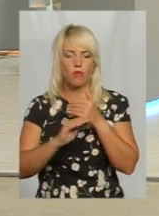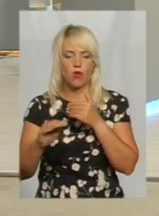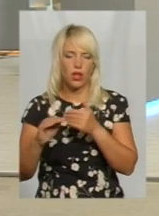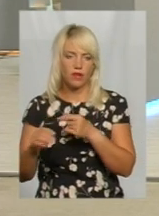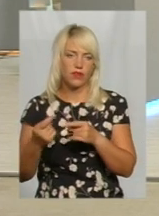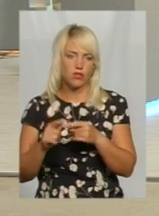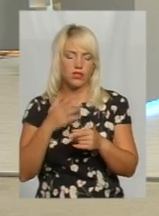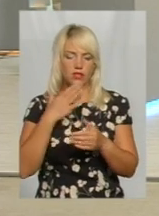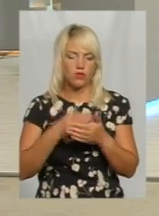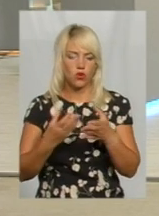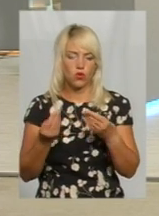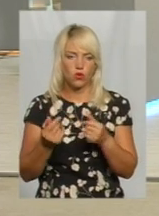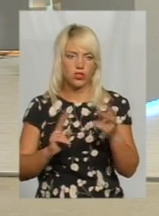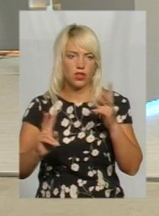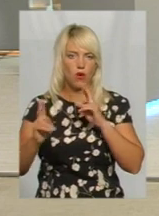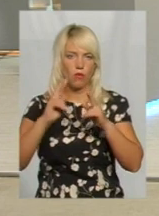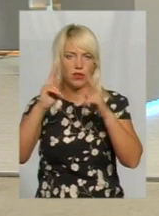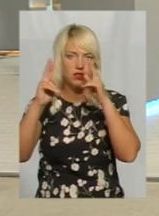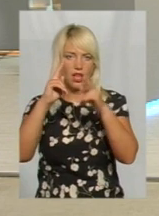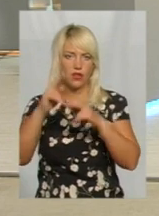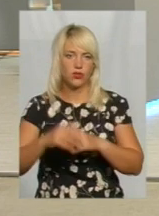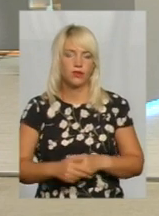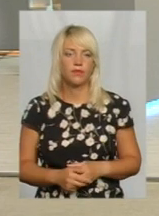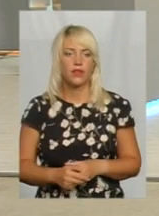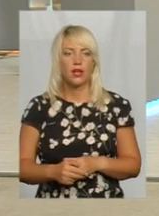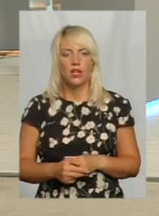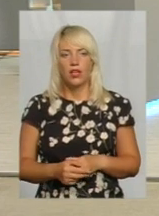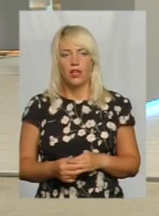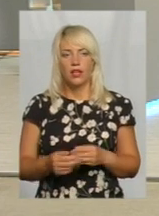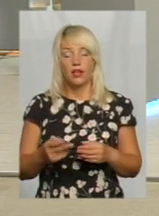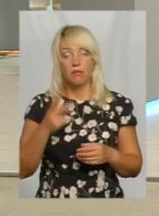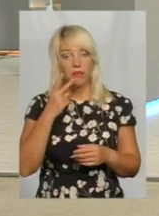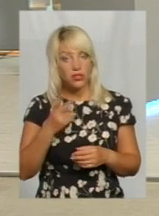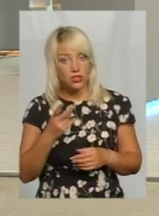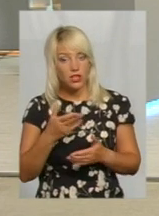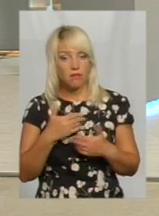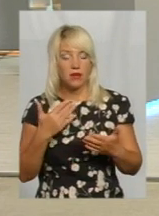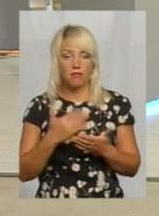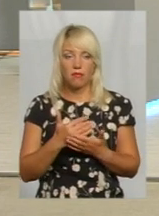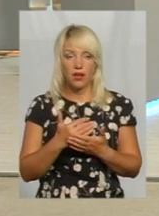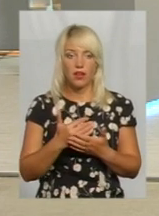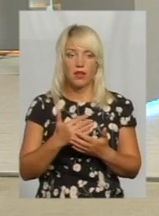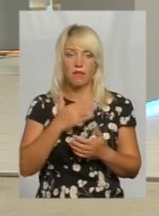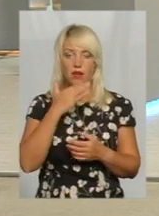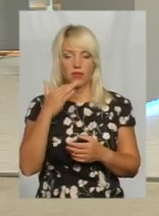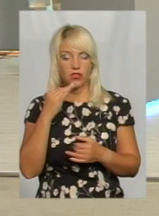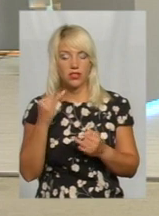йдемо їм на такі поступки. Ми тут маємо різні відомчі інтереси.